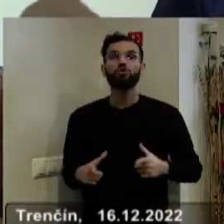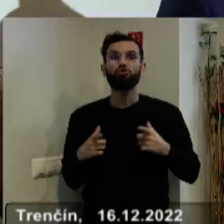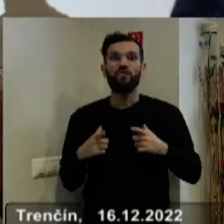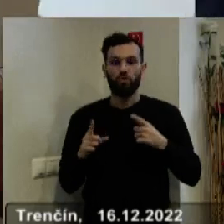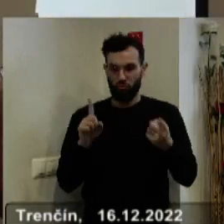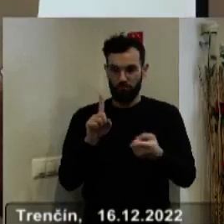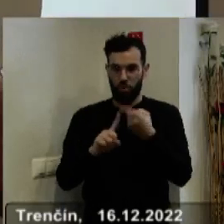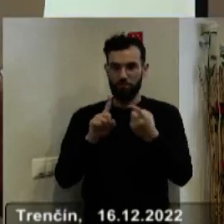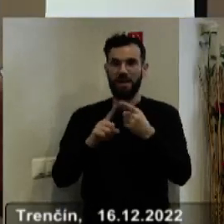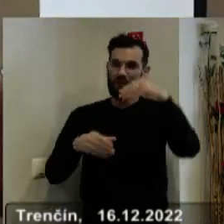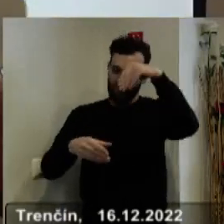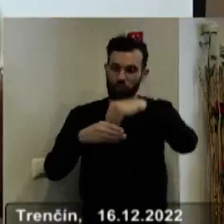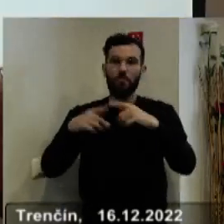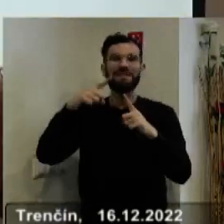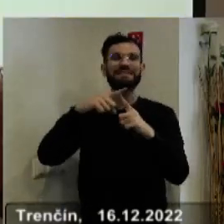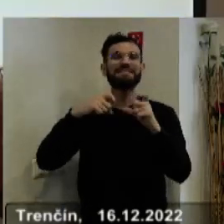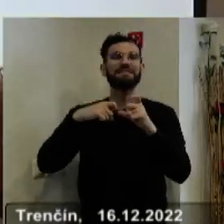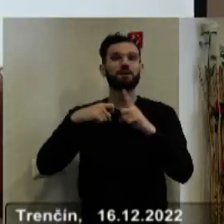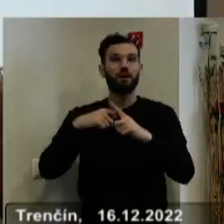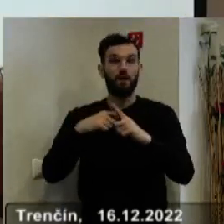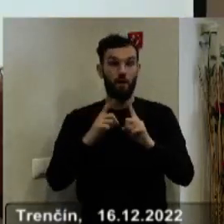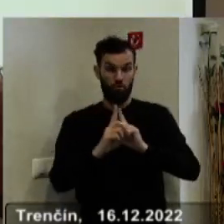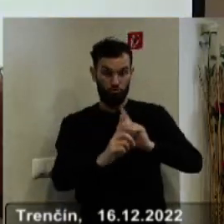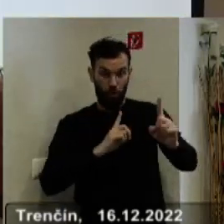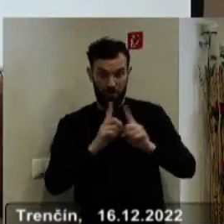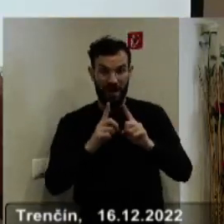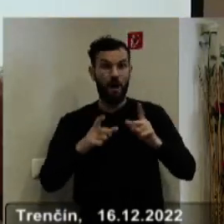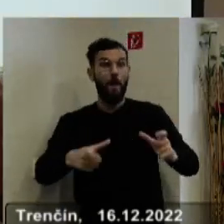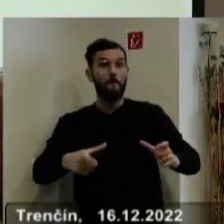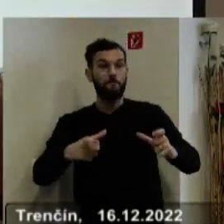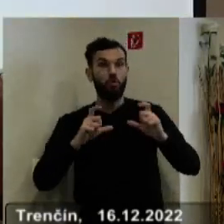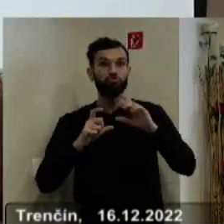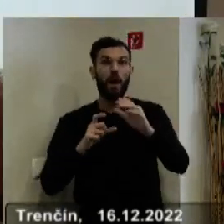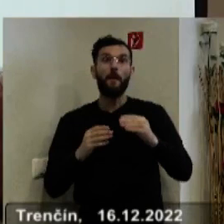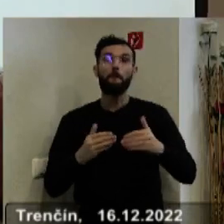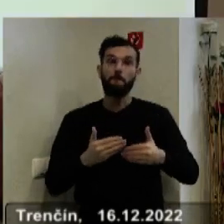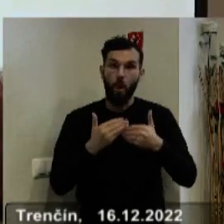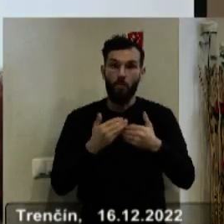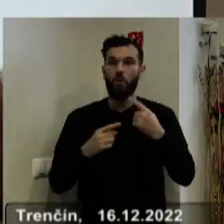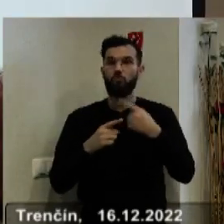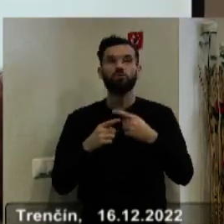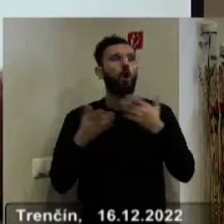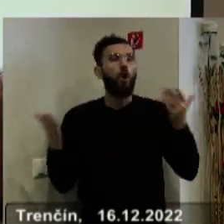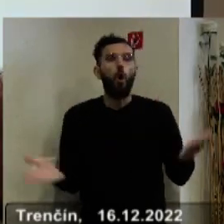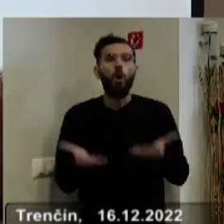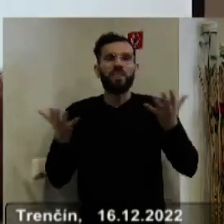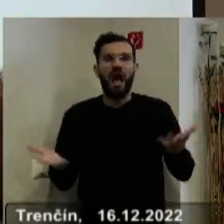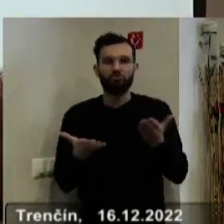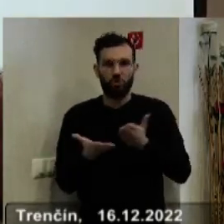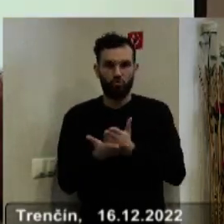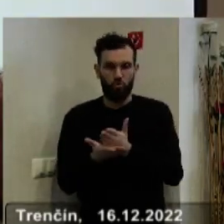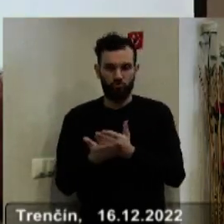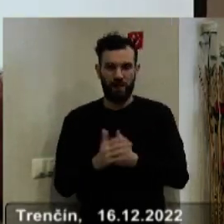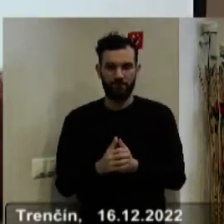podmienkach Trenčeského samozprávneho kraja, prepravná služba, požičievanie pomocok, ale aj odľahčovacia služba. Rozšírením